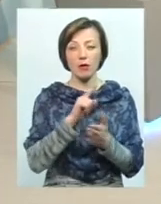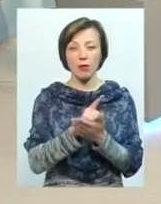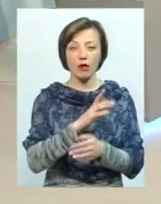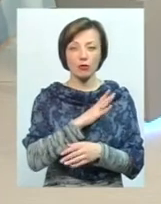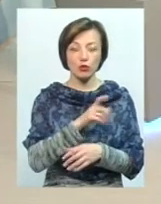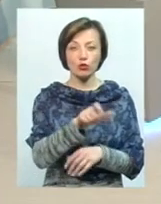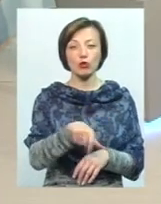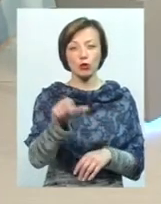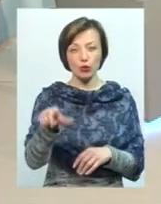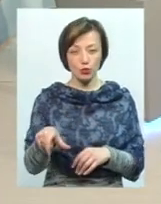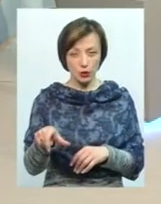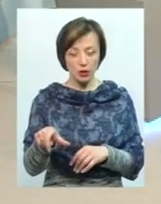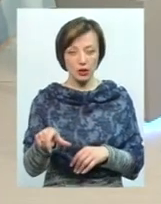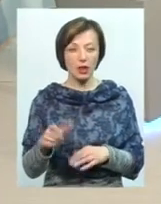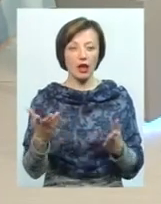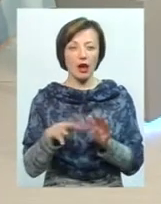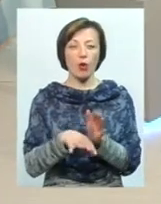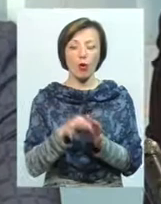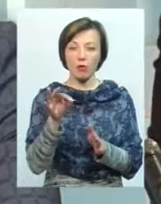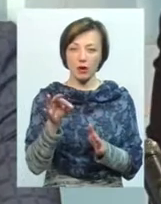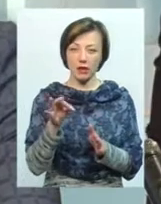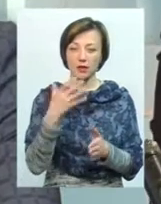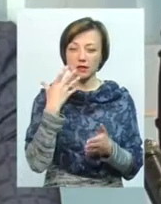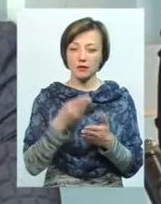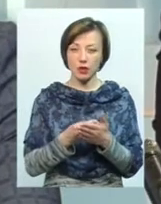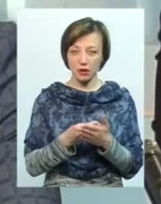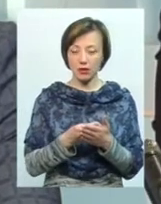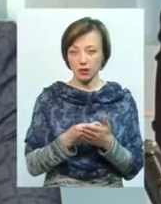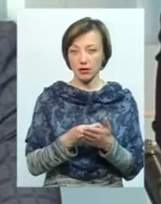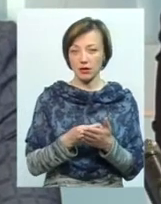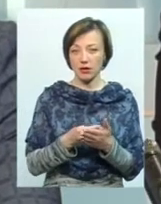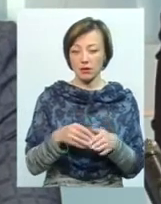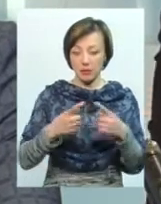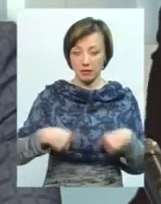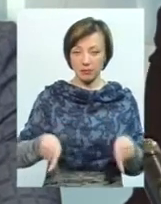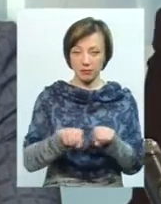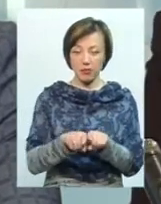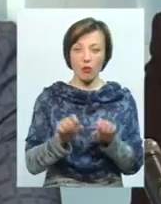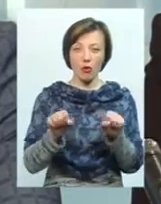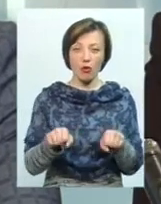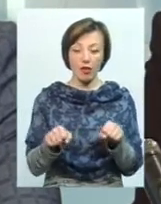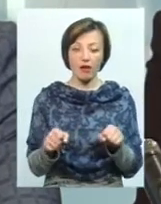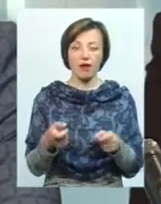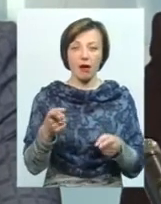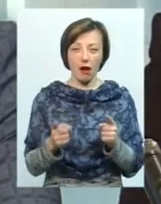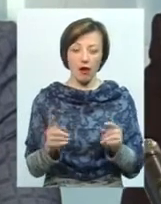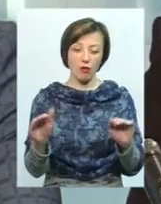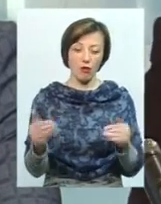того, щоб люди, які обрані своїм виборцем, могли реально в межах якогось фонду